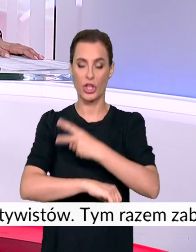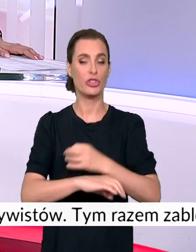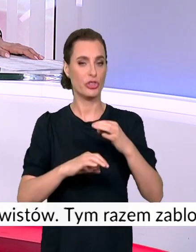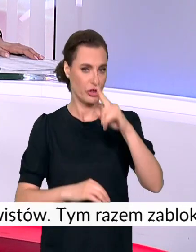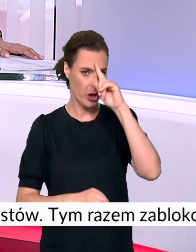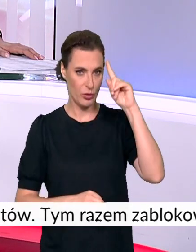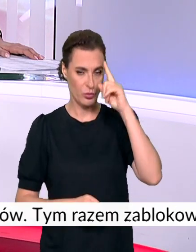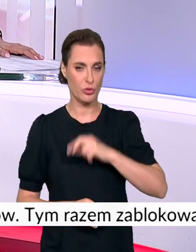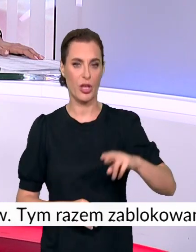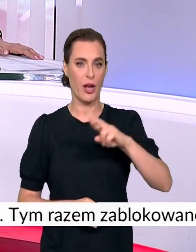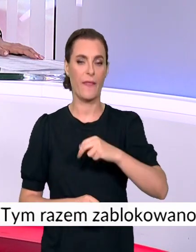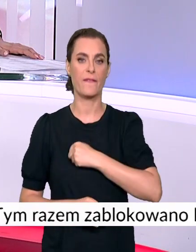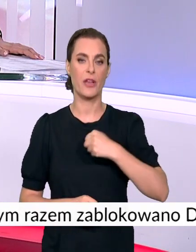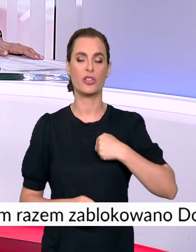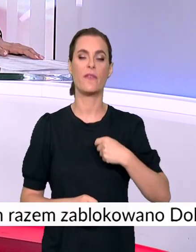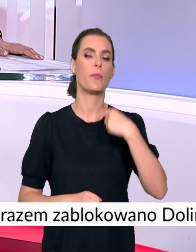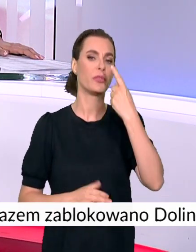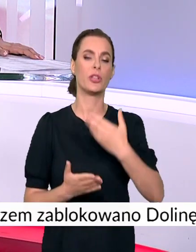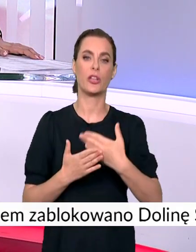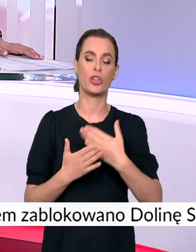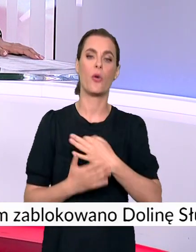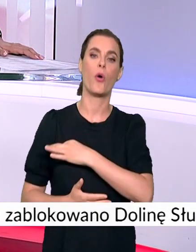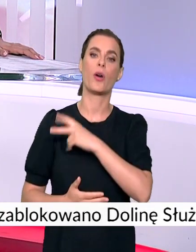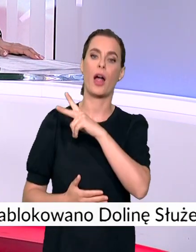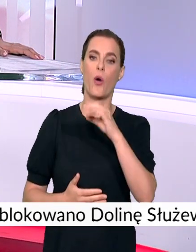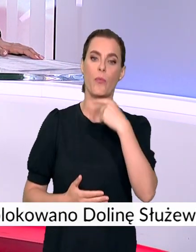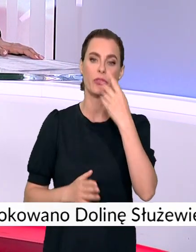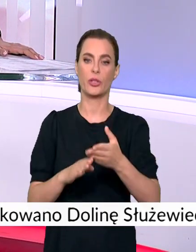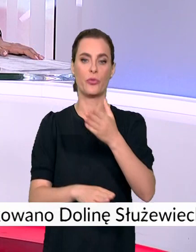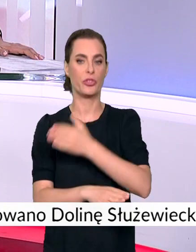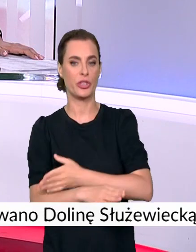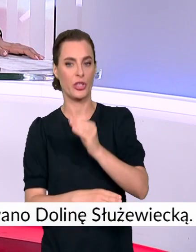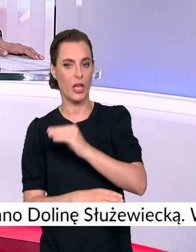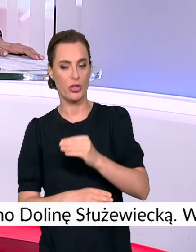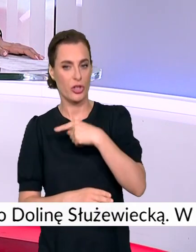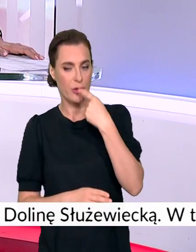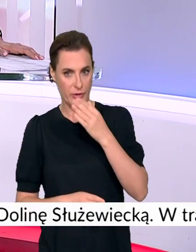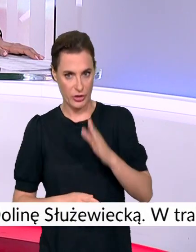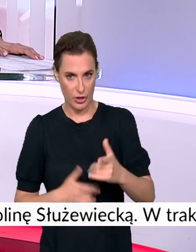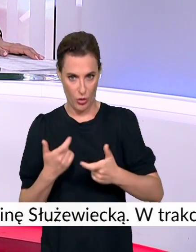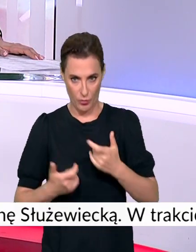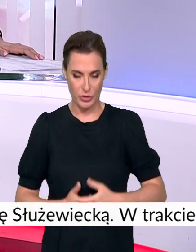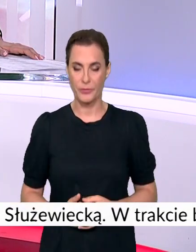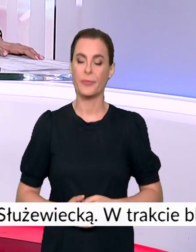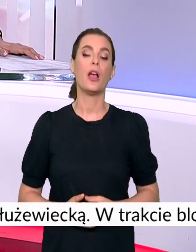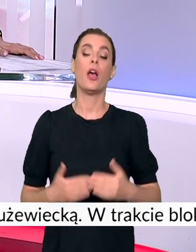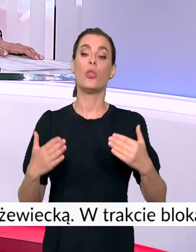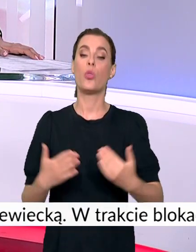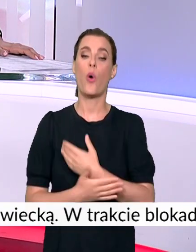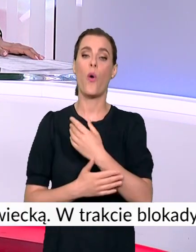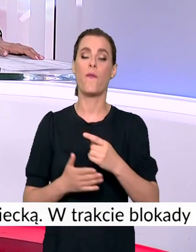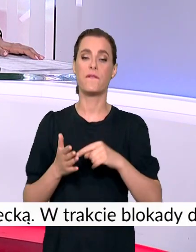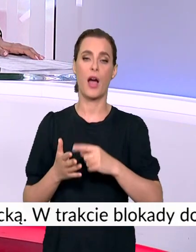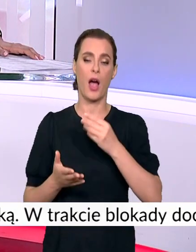Warszawę. To pokłosie zapewnień samorządowców Koalicji Obywatelskiej jeszcze z poprzedniej kadencji. Według nowego taryfikatora